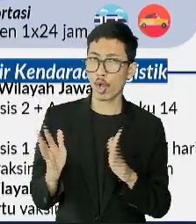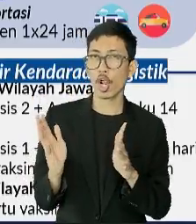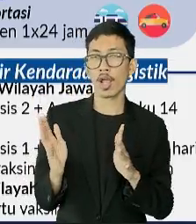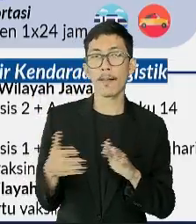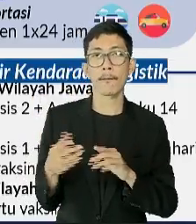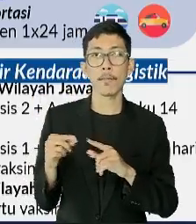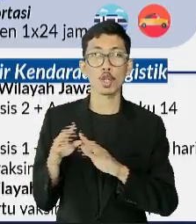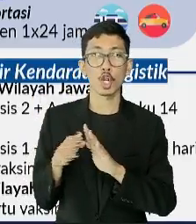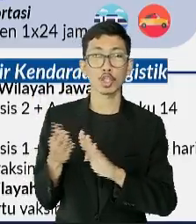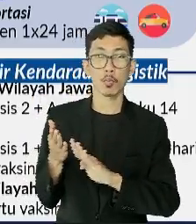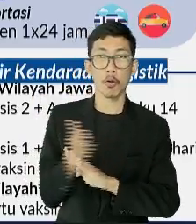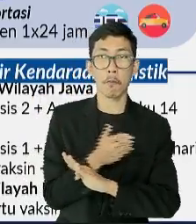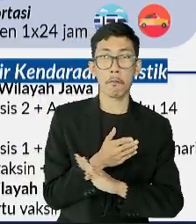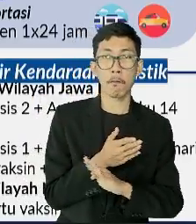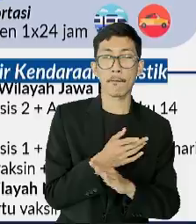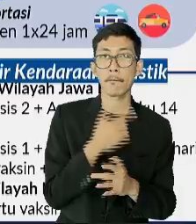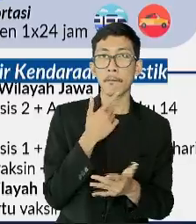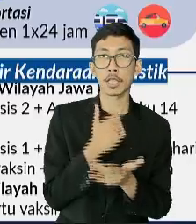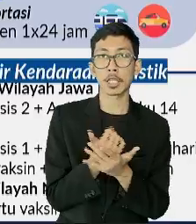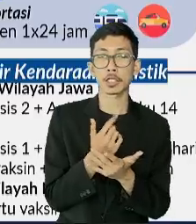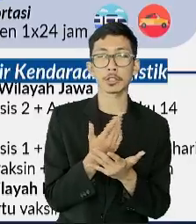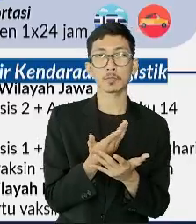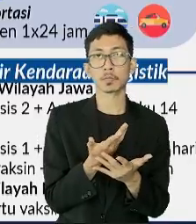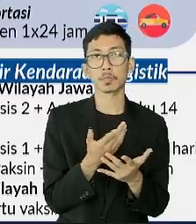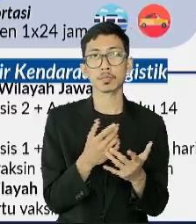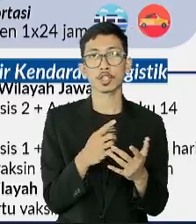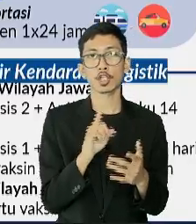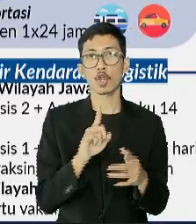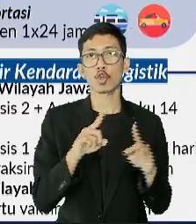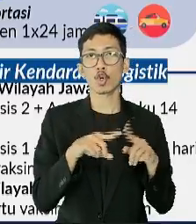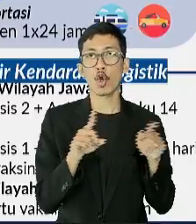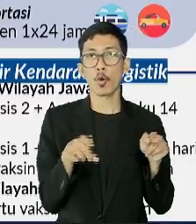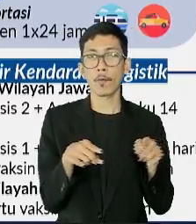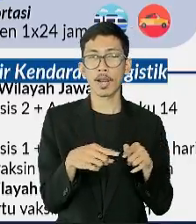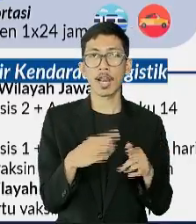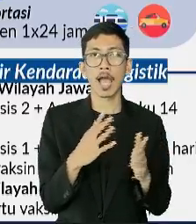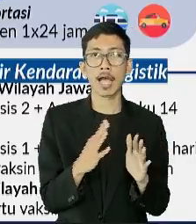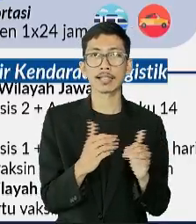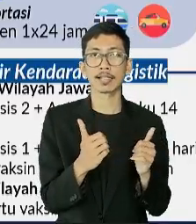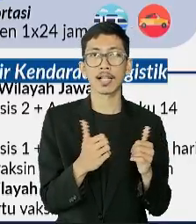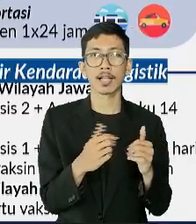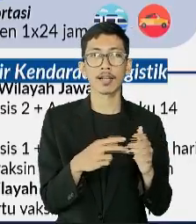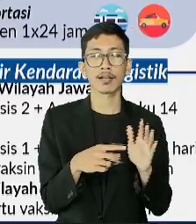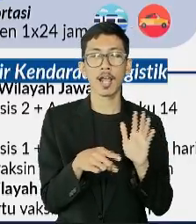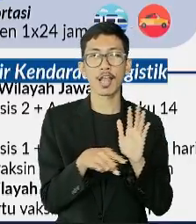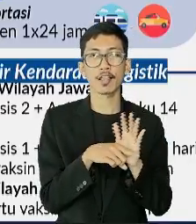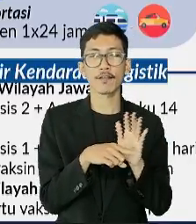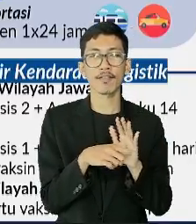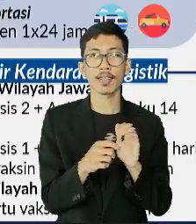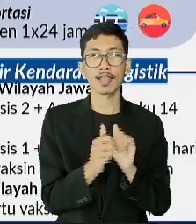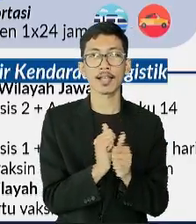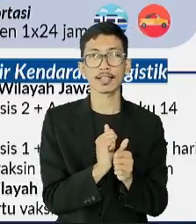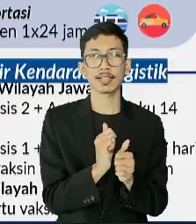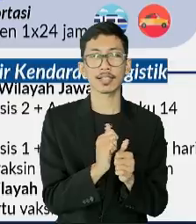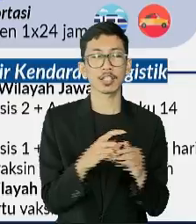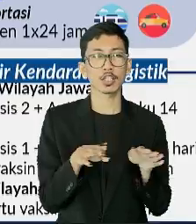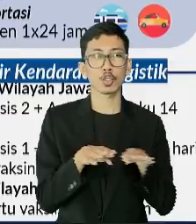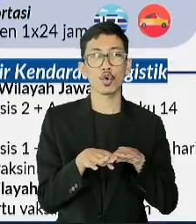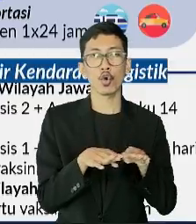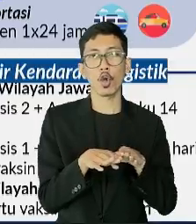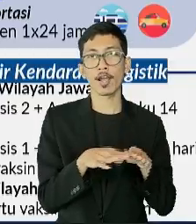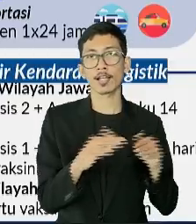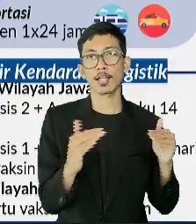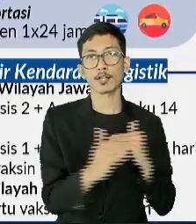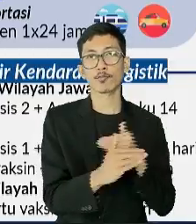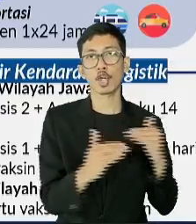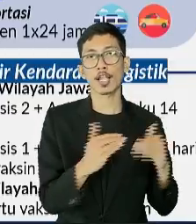aturan sebelumnya dibatasi dengan syarat wajib menunjukkan satu dokumen yaitu hasil negatif tes COVID-19 sesuai moda transportasi